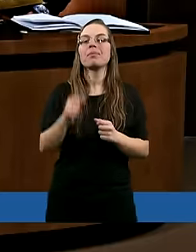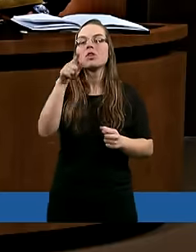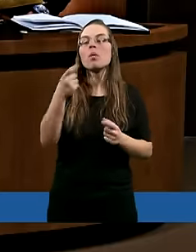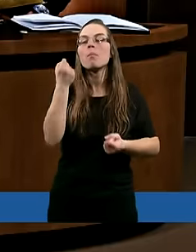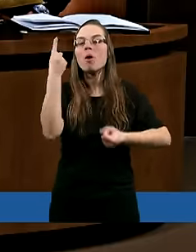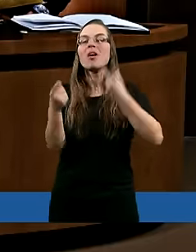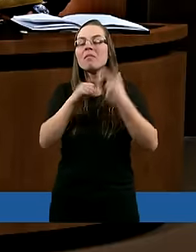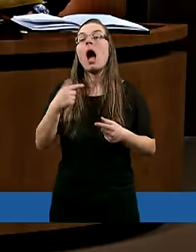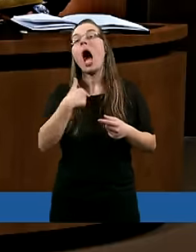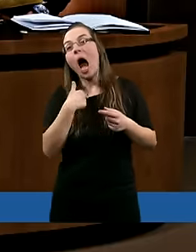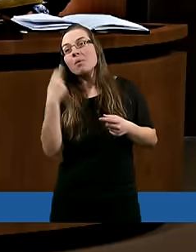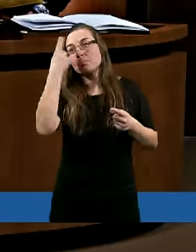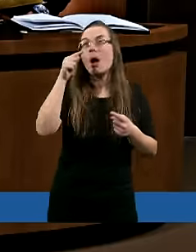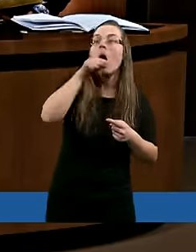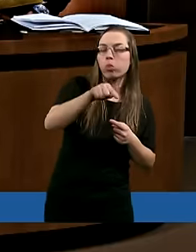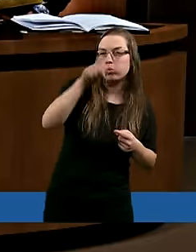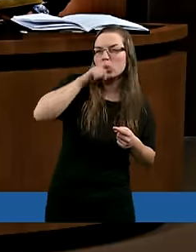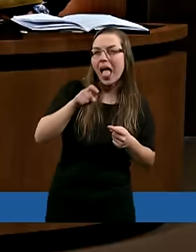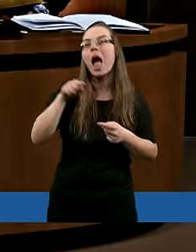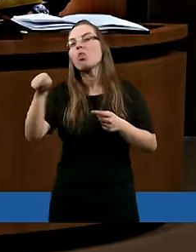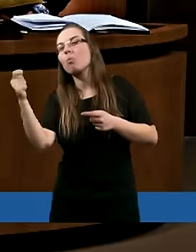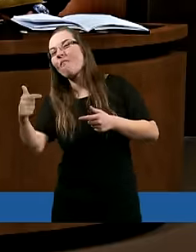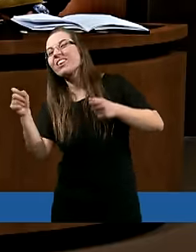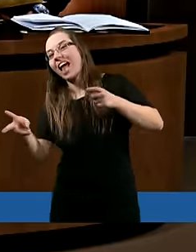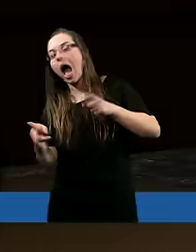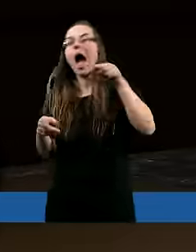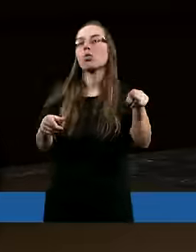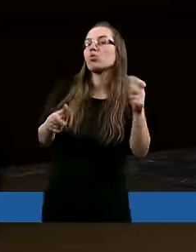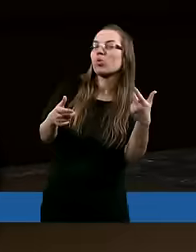zastanawiałam się, tu zrobiłam źle, tu powinnam zrobić tak.